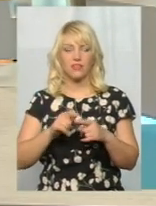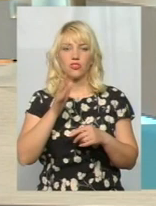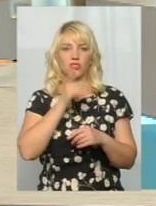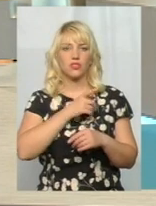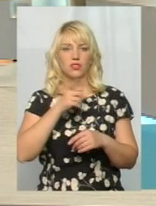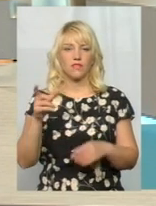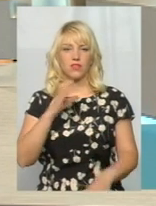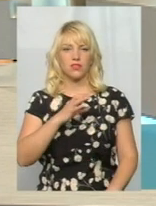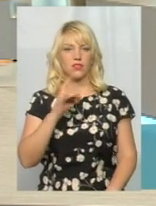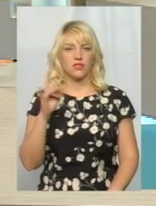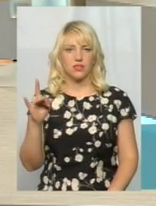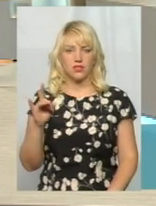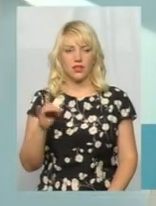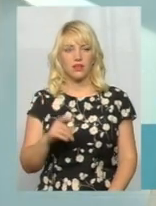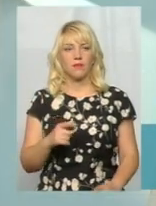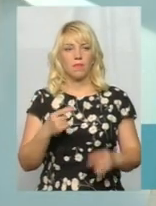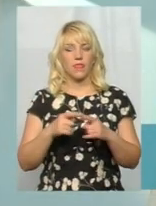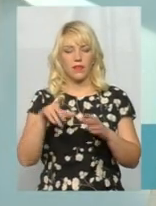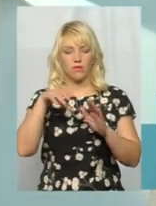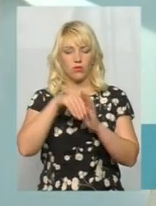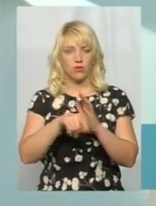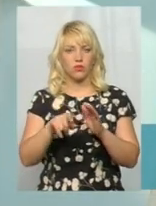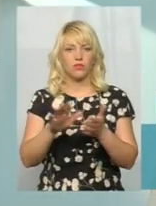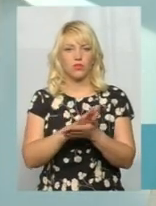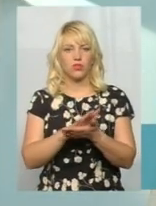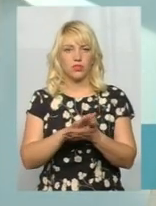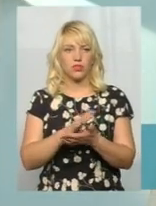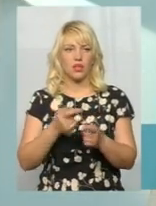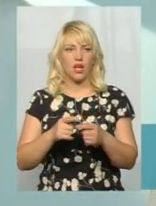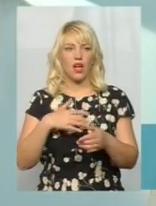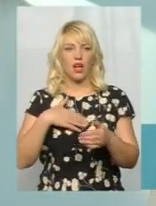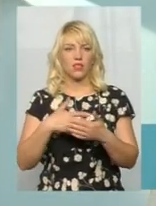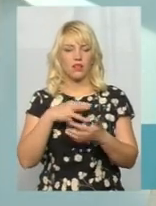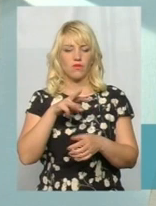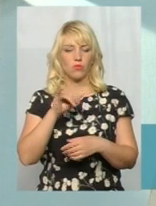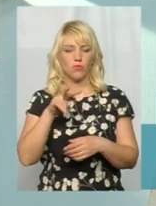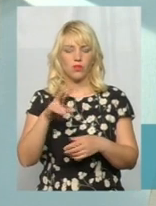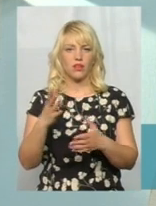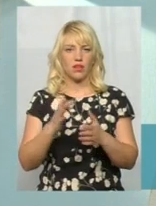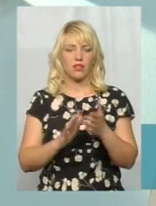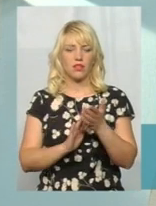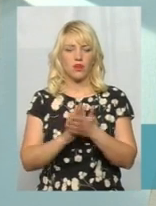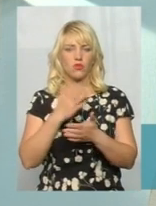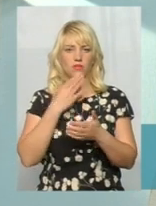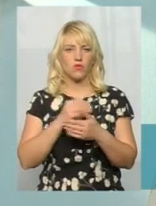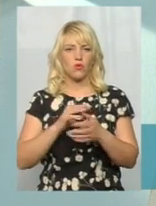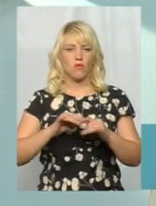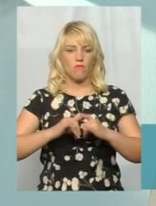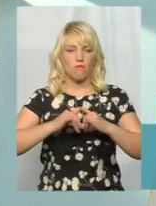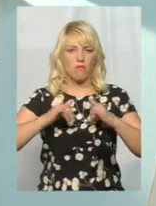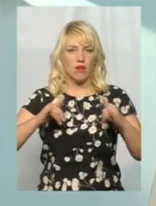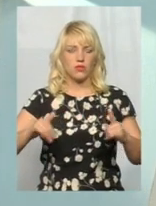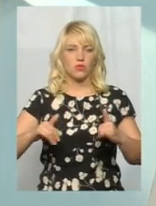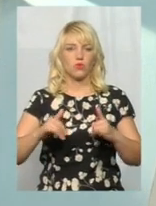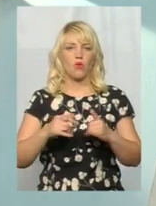Союзу, біологічна очистка. В основі її лежить те, що є активний мут, так званий, який нарощує свою масу мікроорганізми